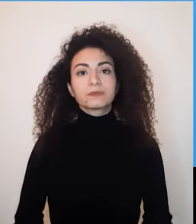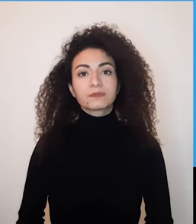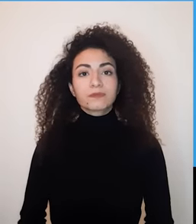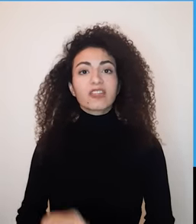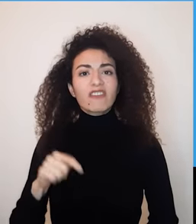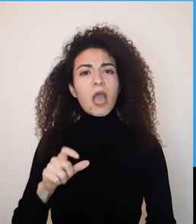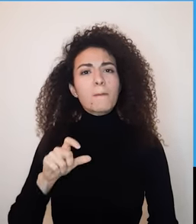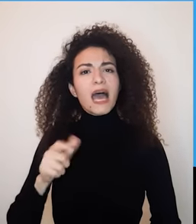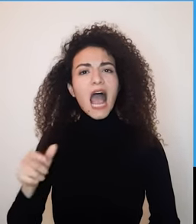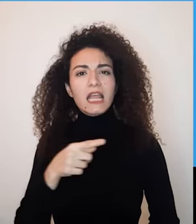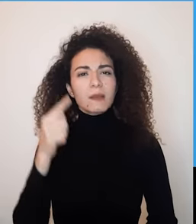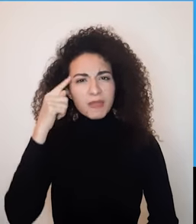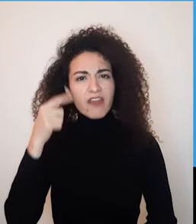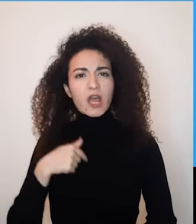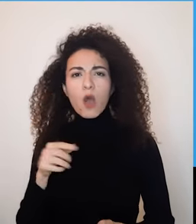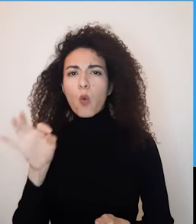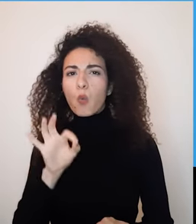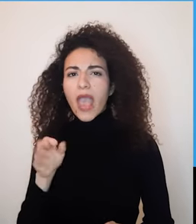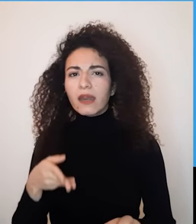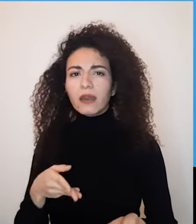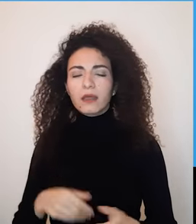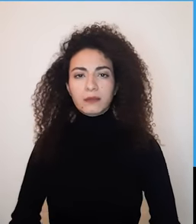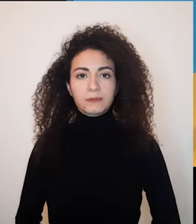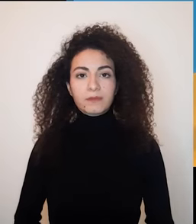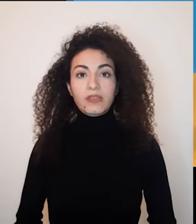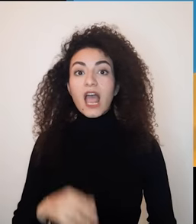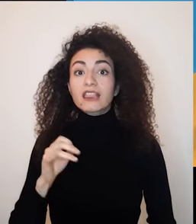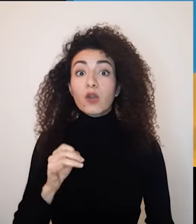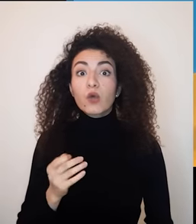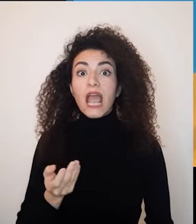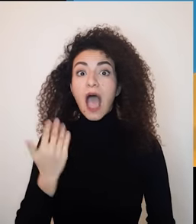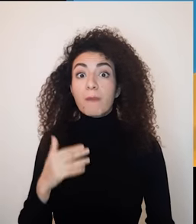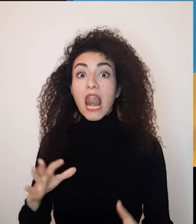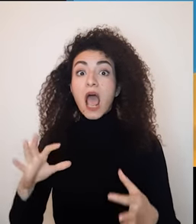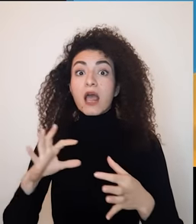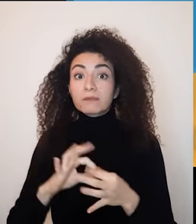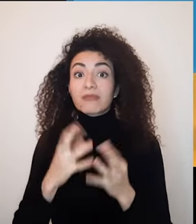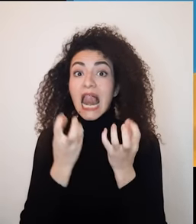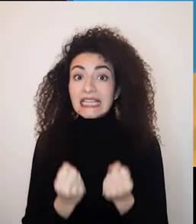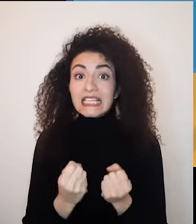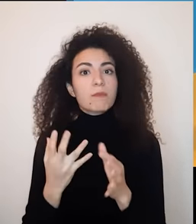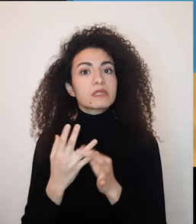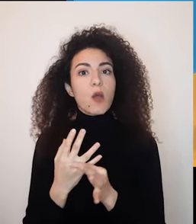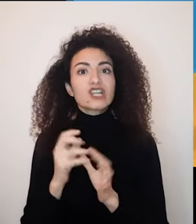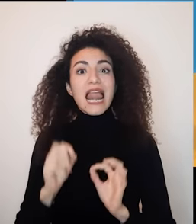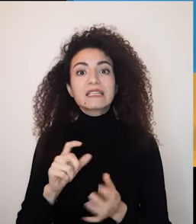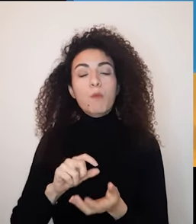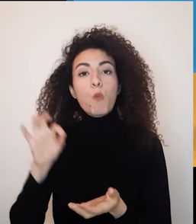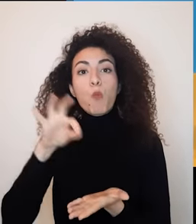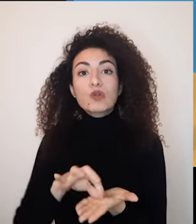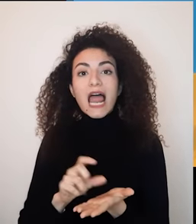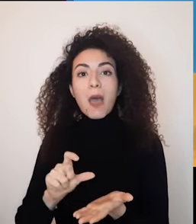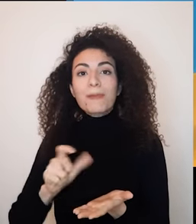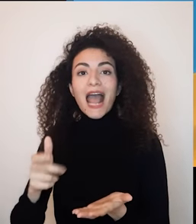واللي بيسمحلك أنه تعرفي بأي مرحلة من العلاقة أنت من الضروري جدا أنه ما ناخد القرار بالانتزام النهائي